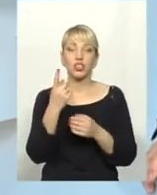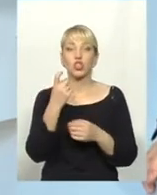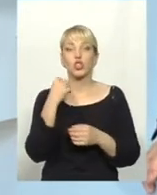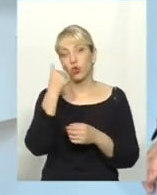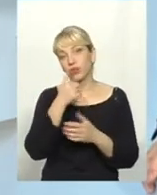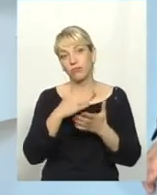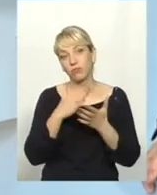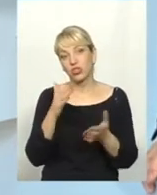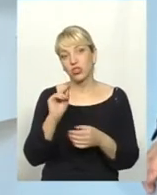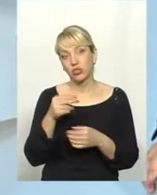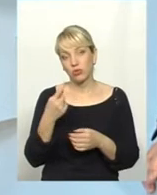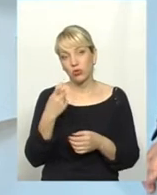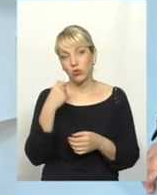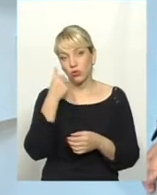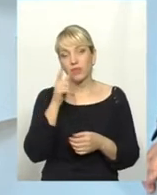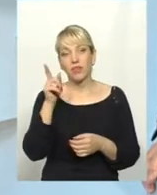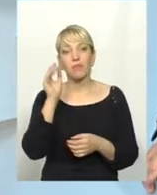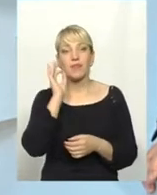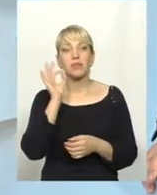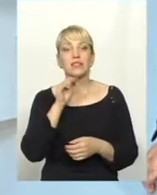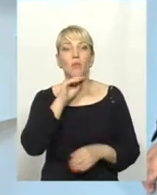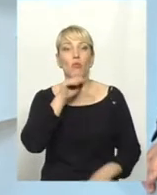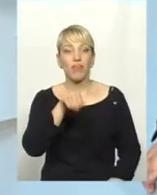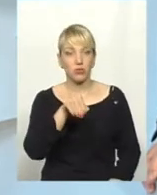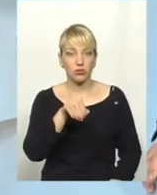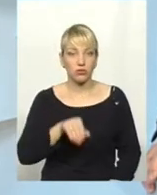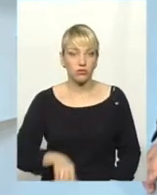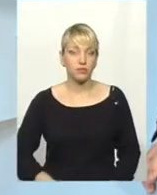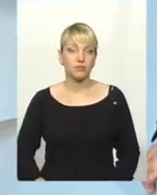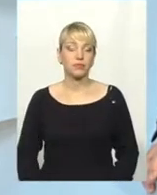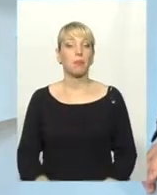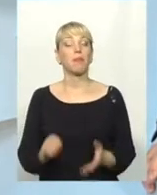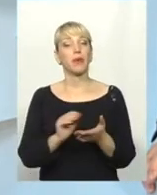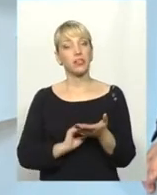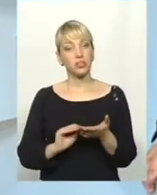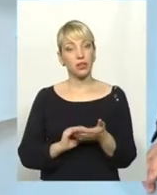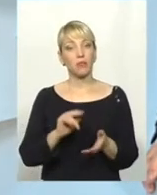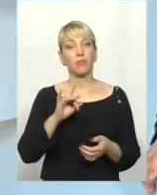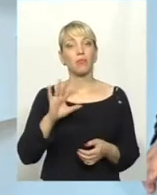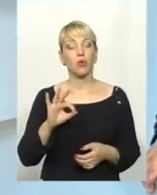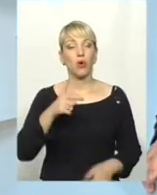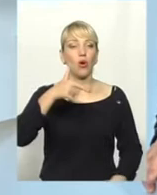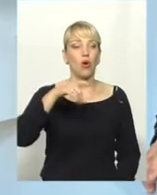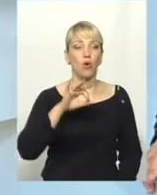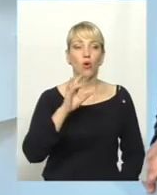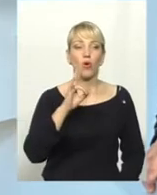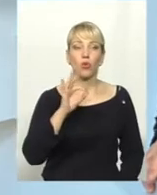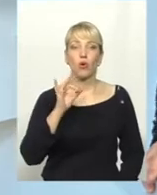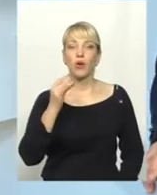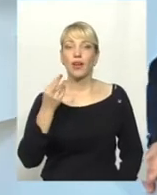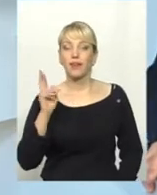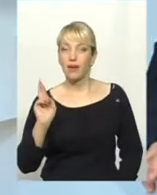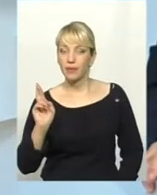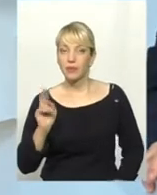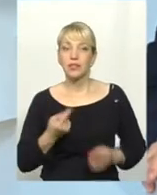І там один видатний німецький професор пише про гонорею, таке відоме захворювання. У нас